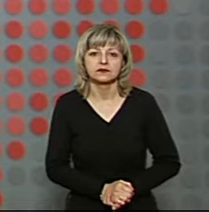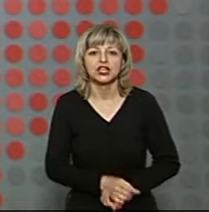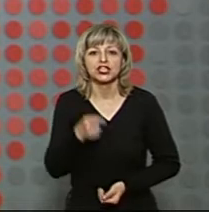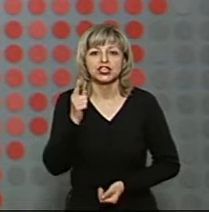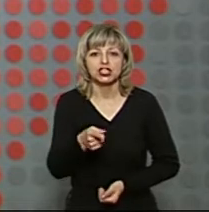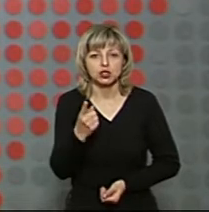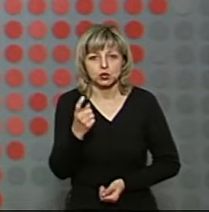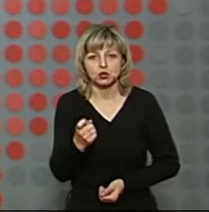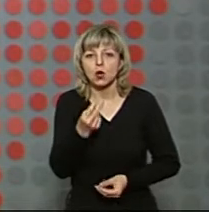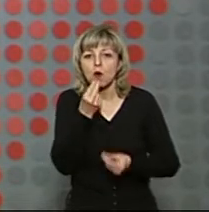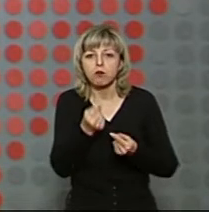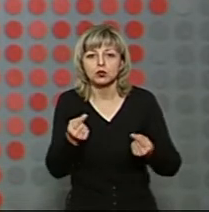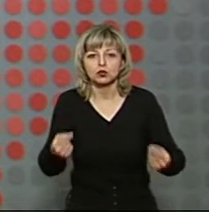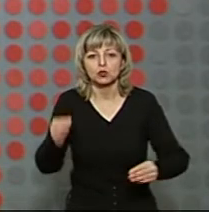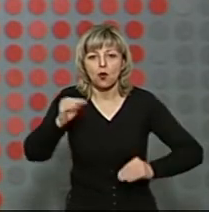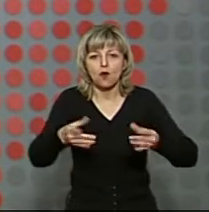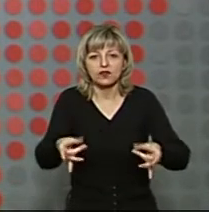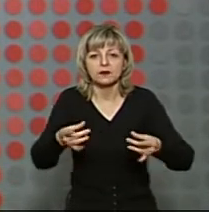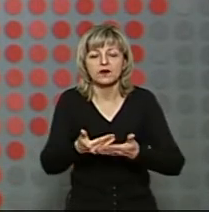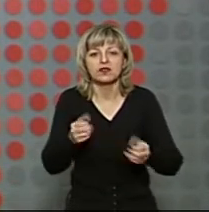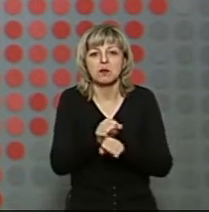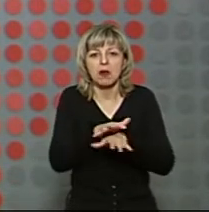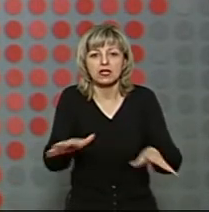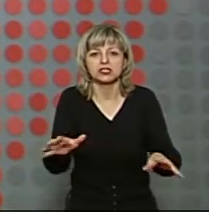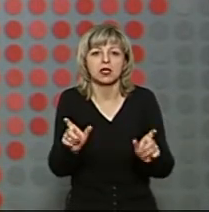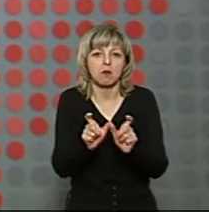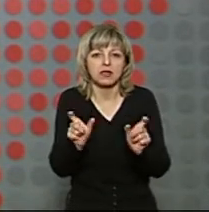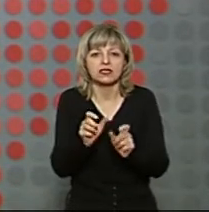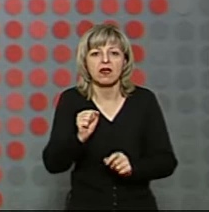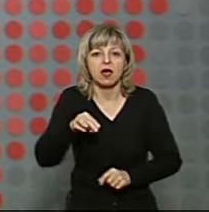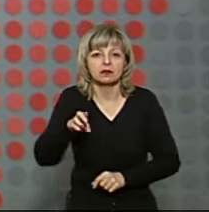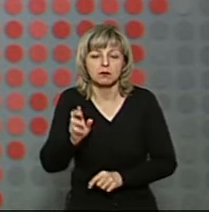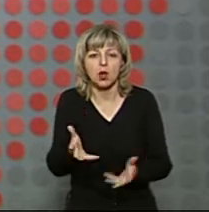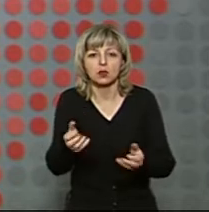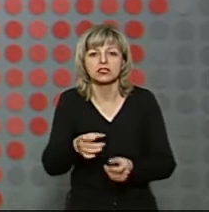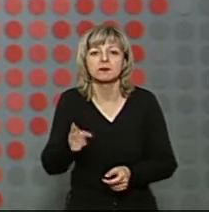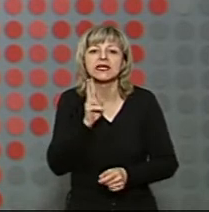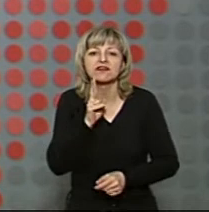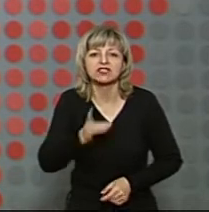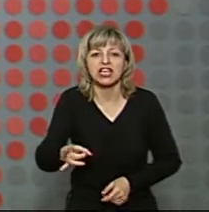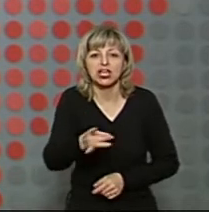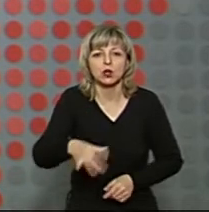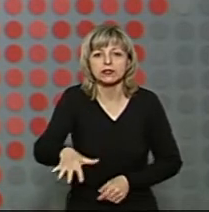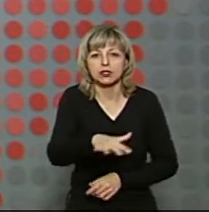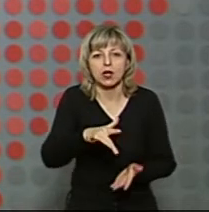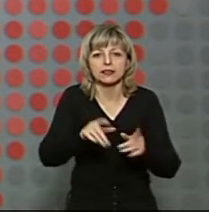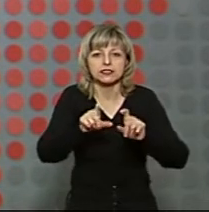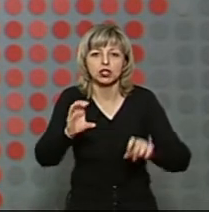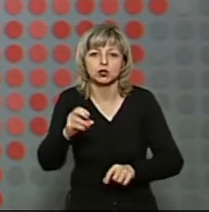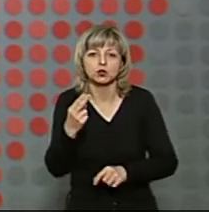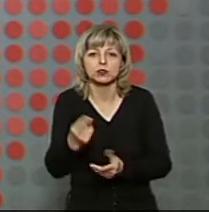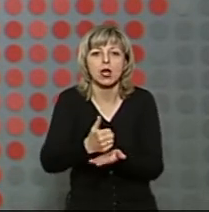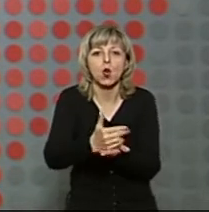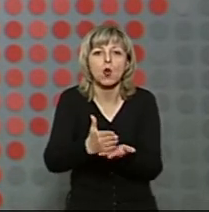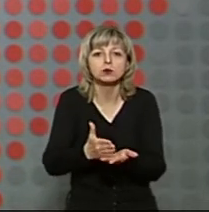1100 продуктових наборів від мережі магазинів АТБ отримав Ківерцівський районний територіальний центр соціального